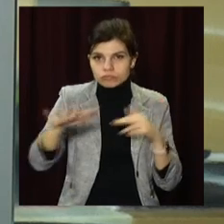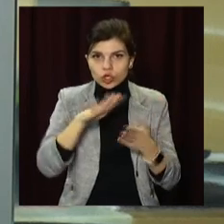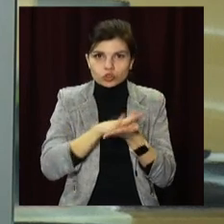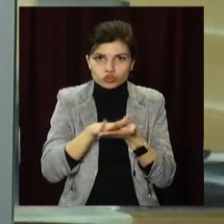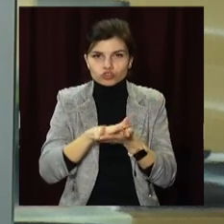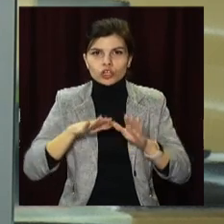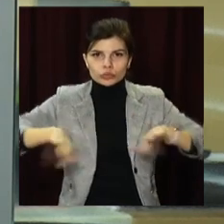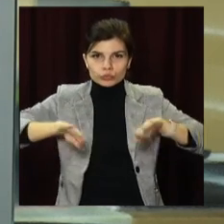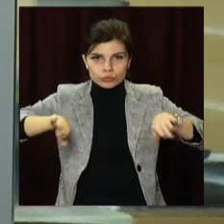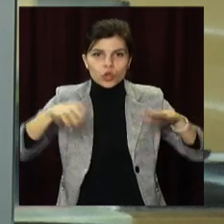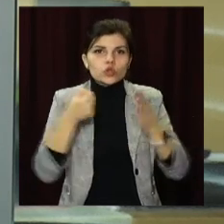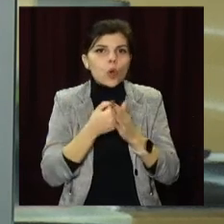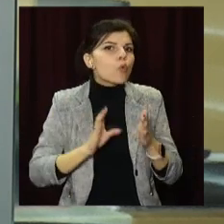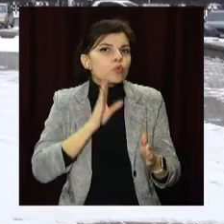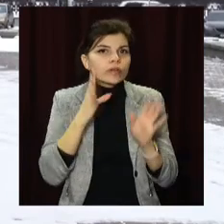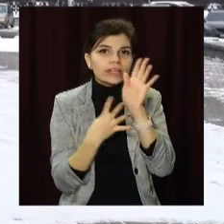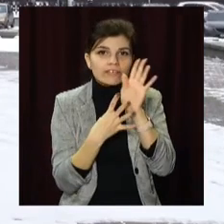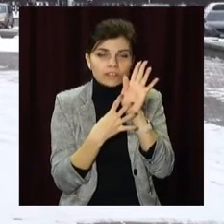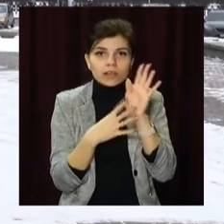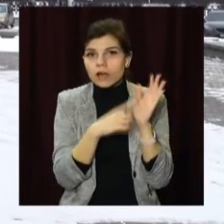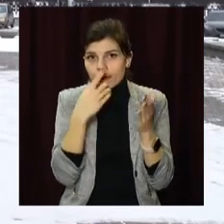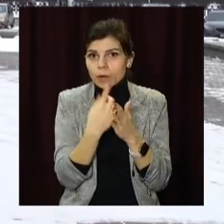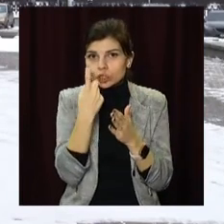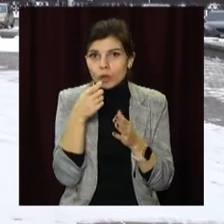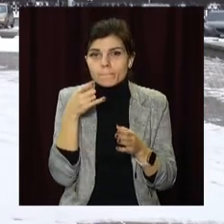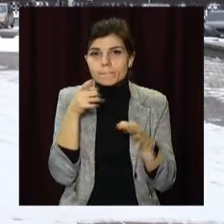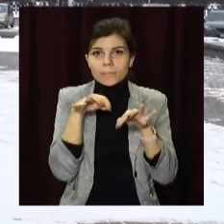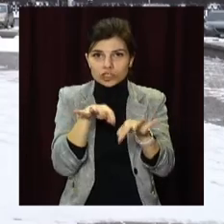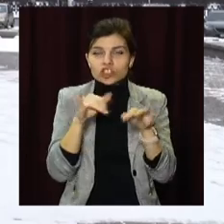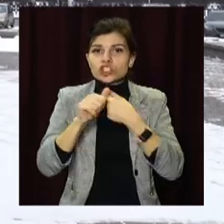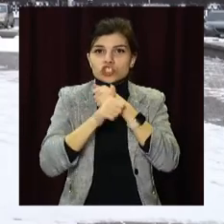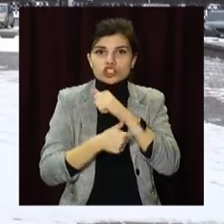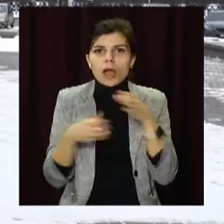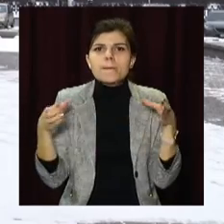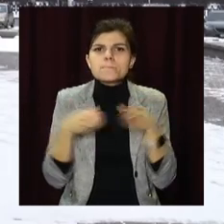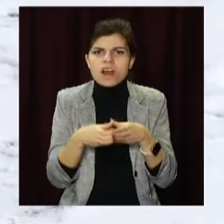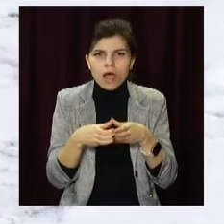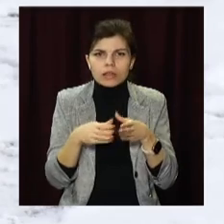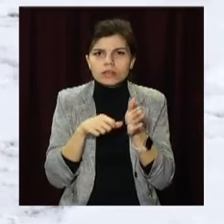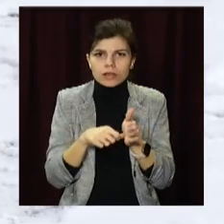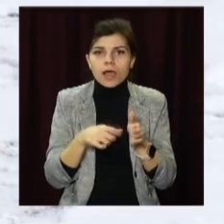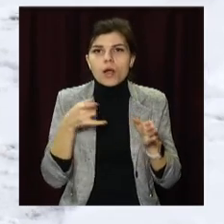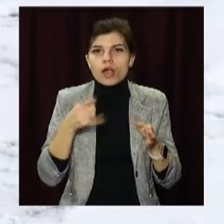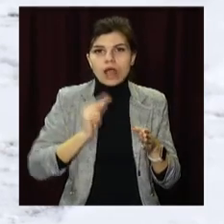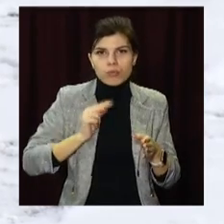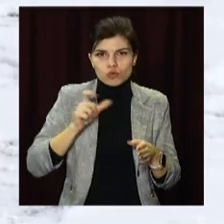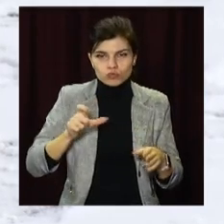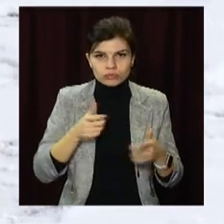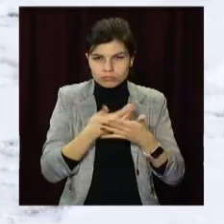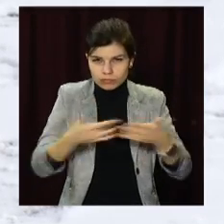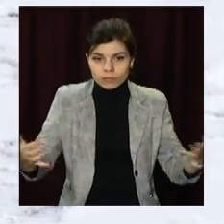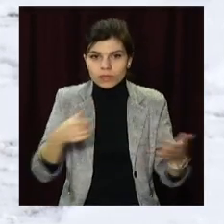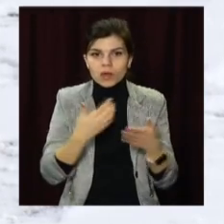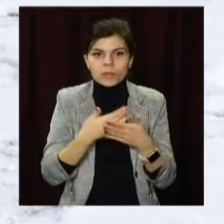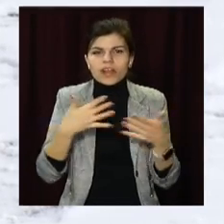дороги до 9-ї ранку. Всього задіяли майже сотню машин та 16 бригад робітників. На тротуари та транспортні магістралі висипали понад